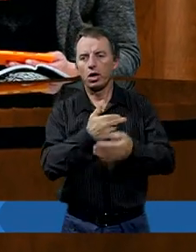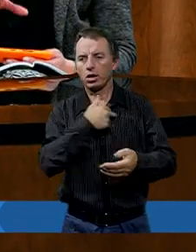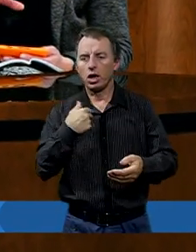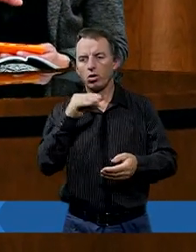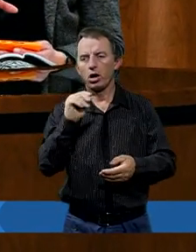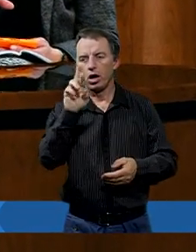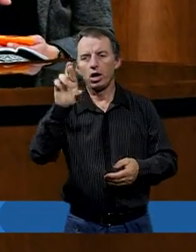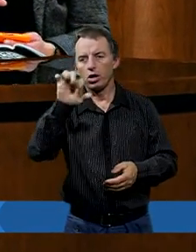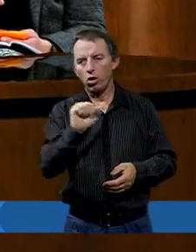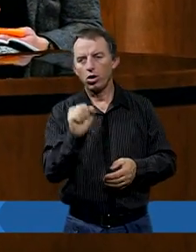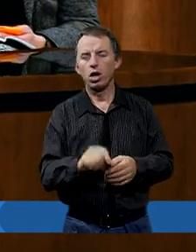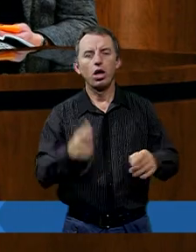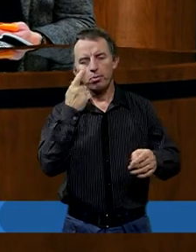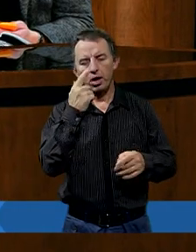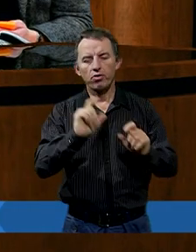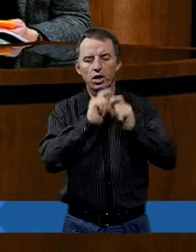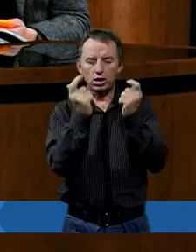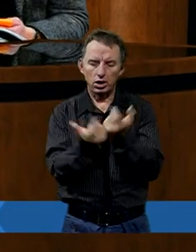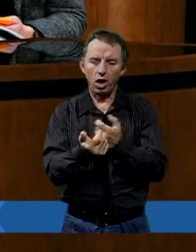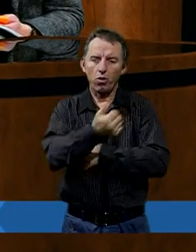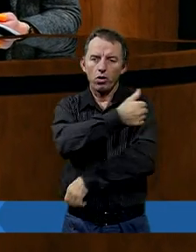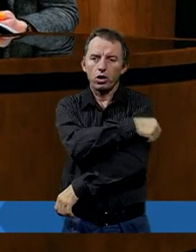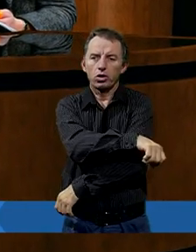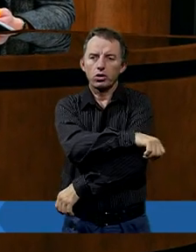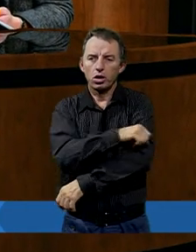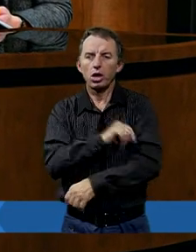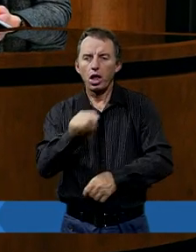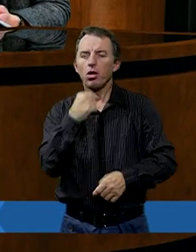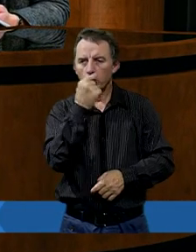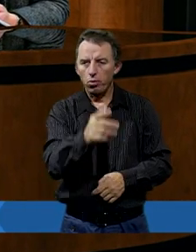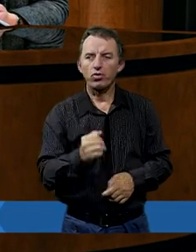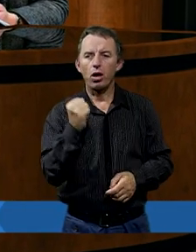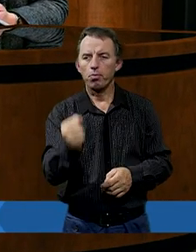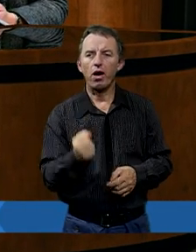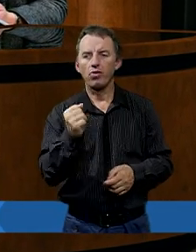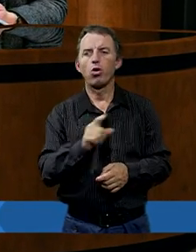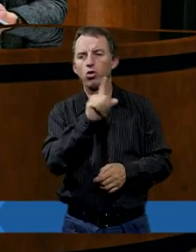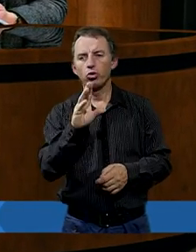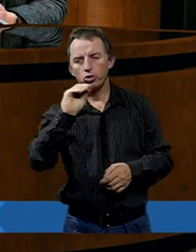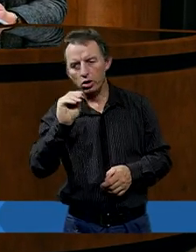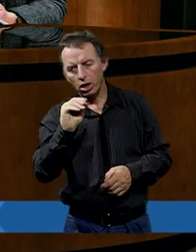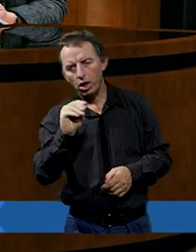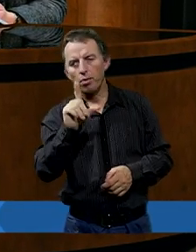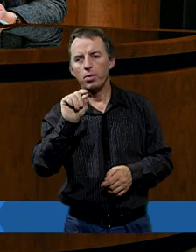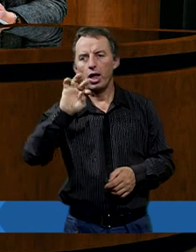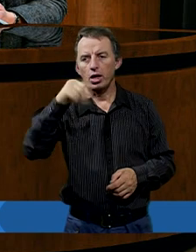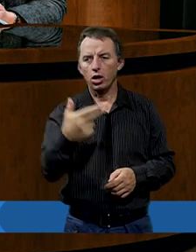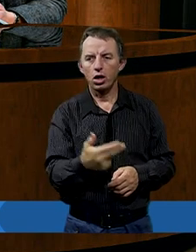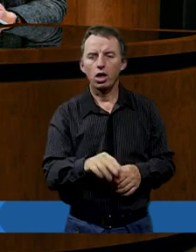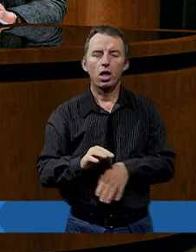praktycznie prawie całe chrześcijaństwo bazuje na tym. Na tym, co powiedział Platon. Tylko, że Platon